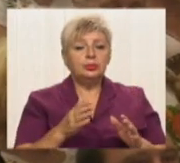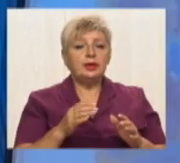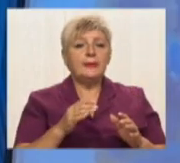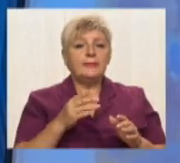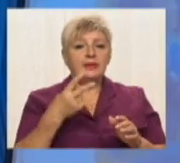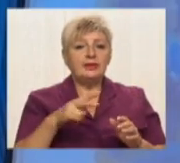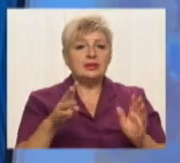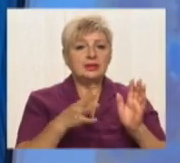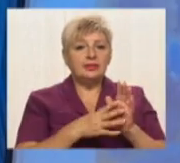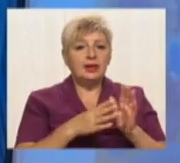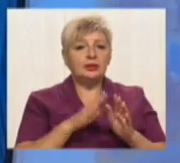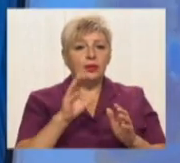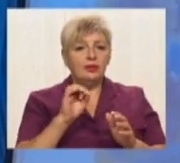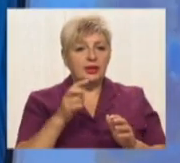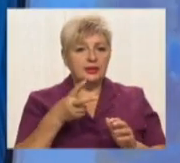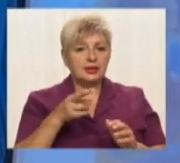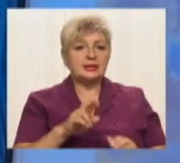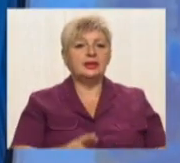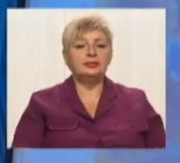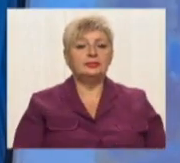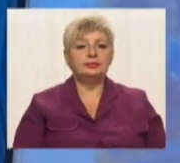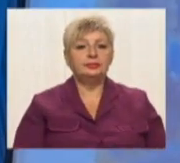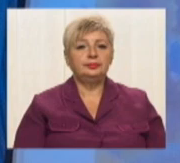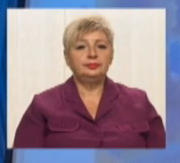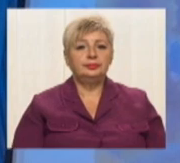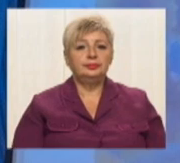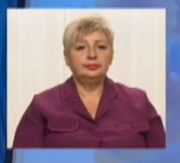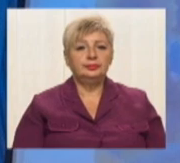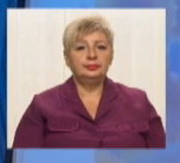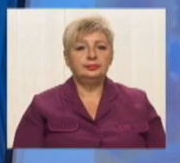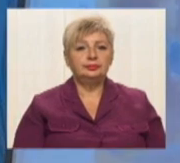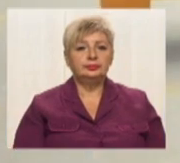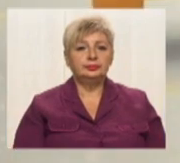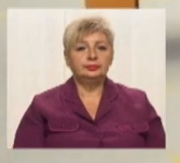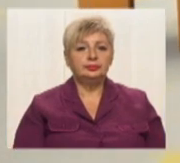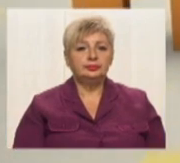вересня. Олена Ростовцева, Іван Пономарьов, новини 51-го.